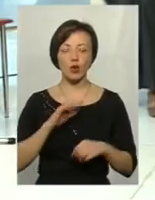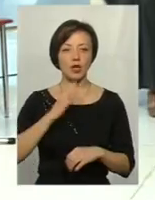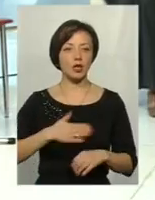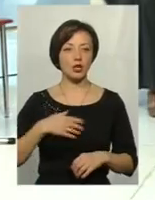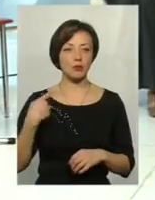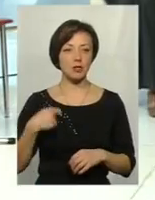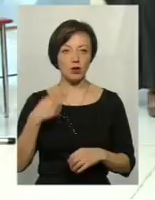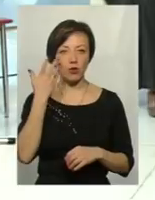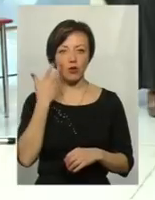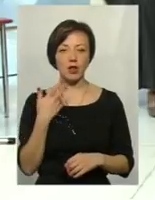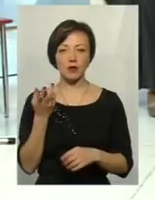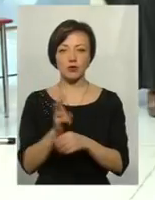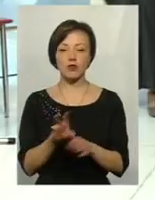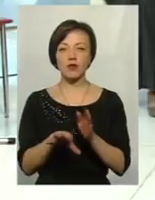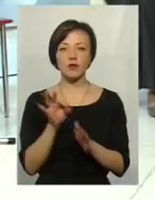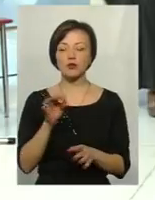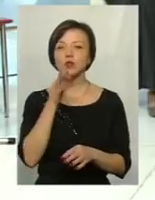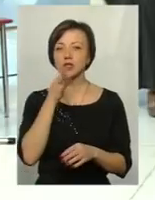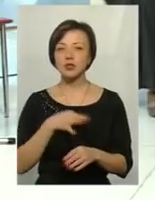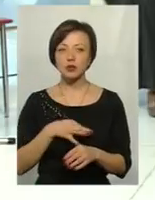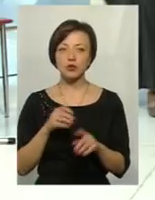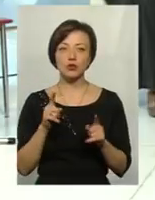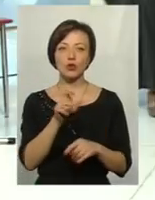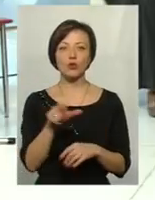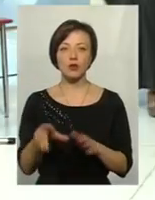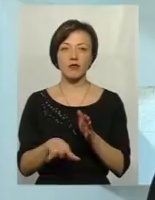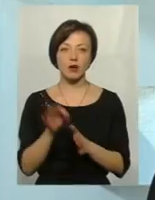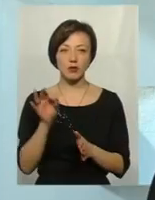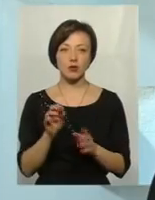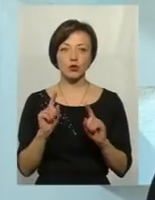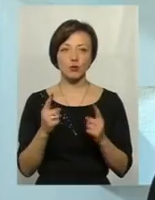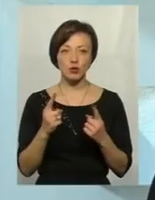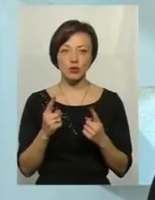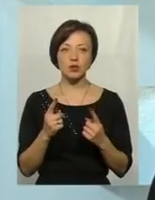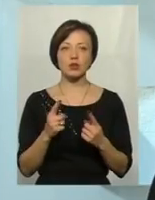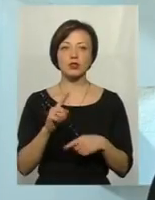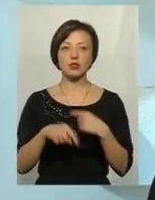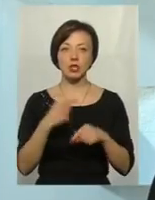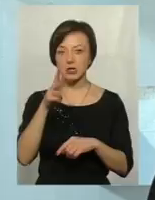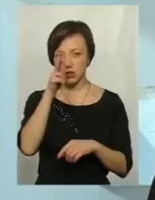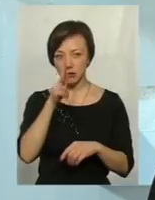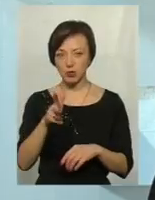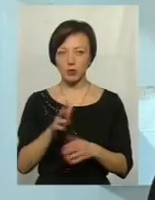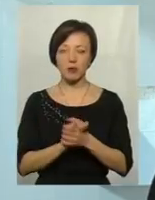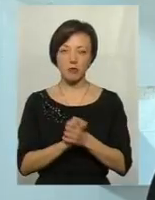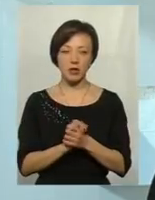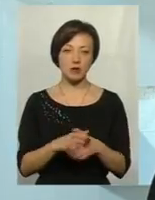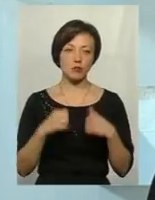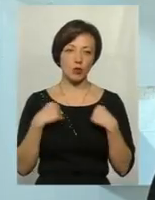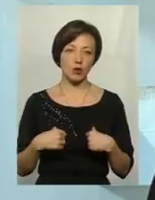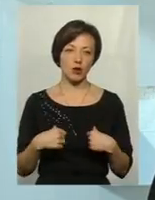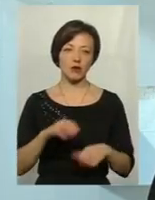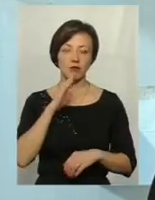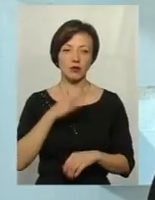президент, коли йшов на вибори, що нам сказав, і чого його люди вибрали? Тому що через три місяці буде мир і спокій в